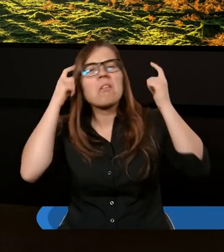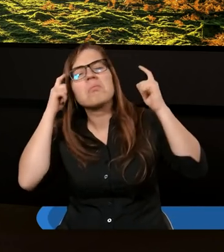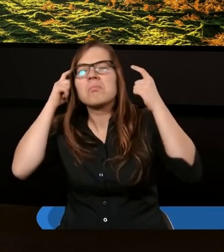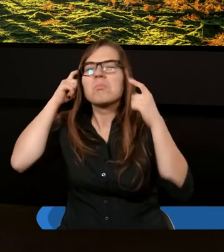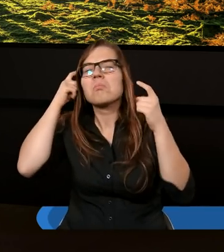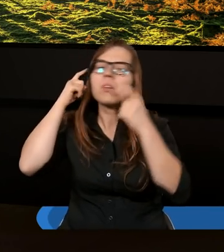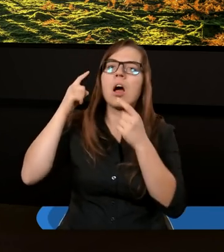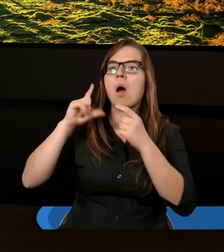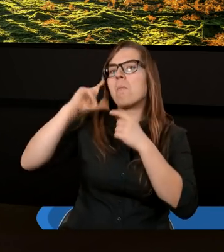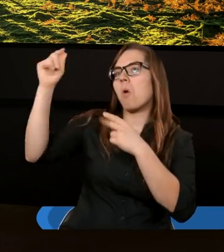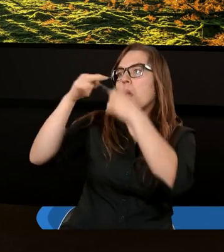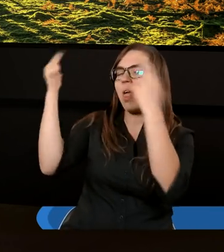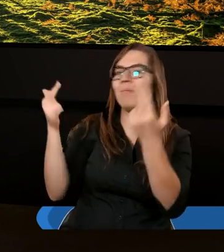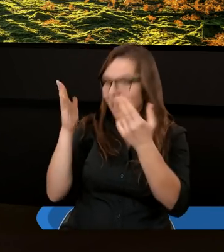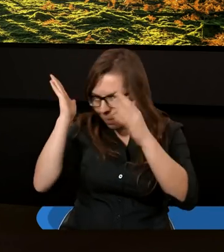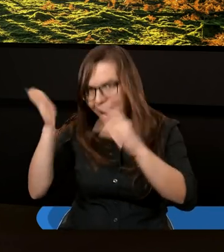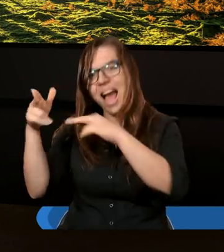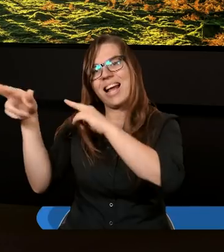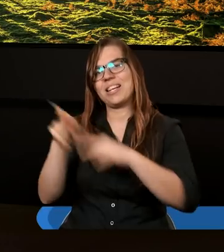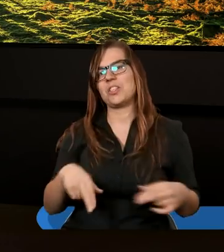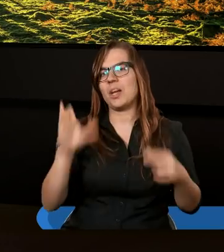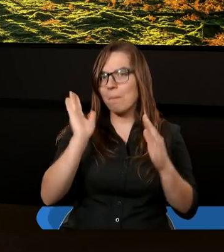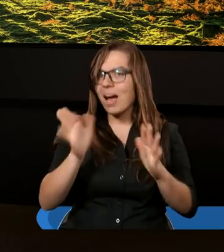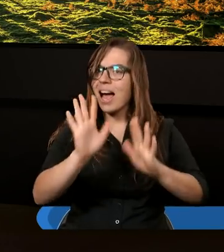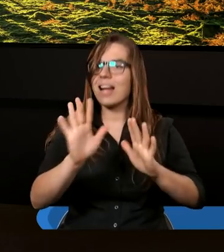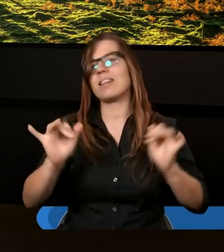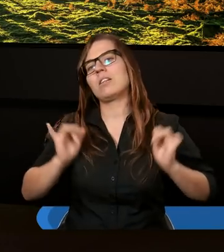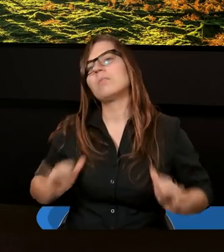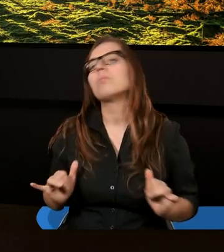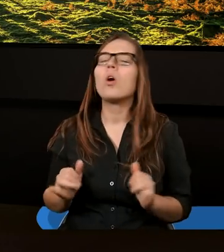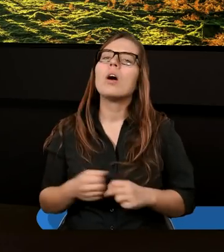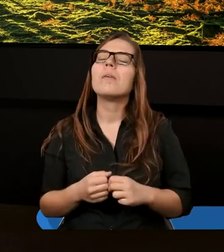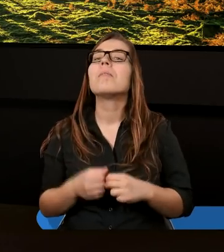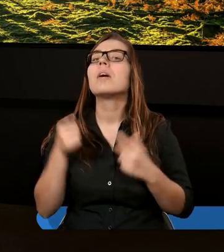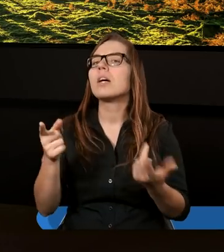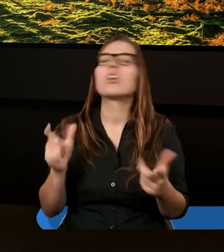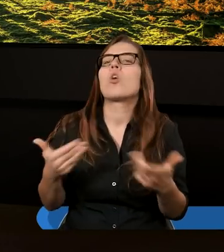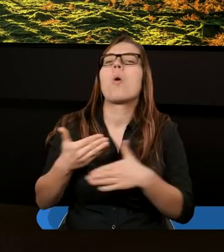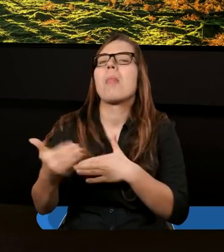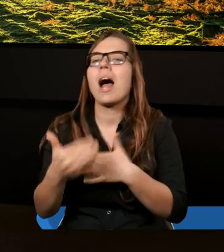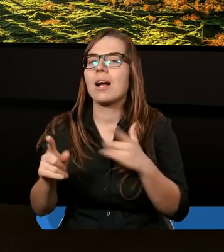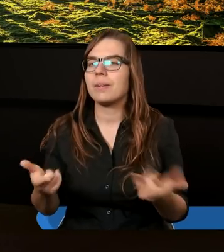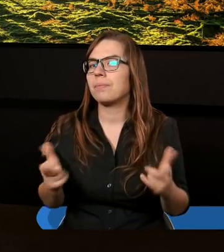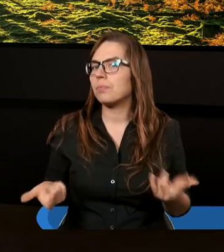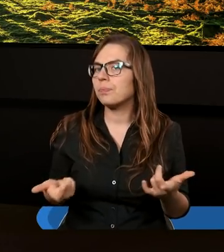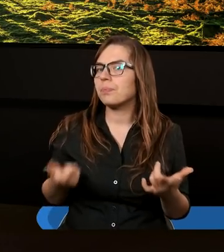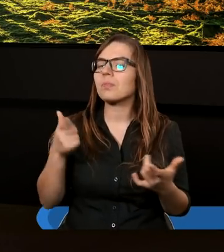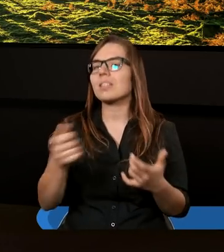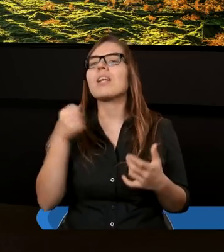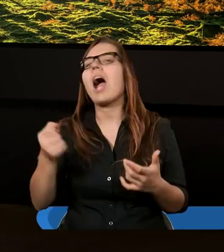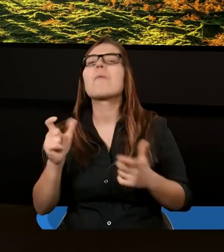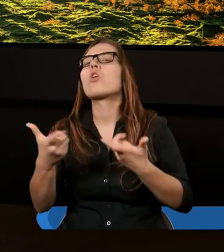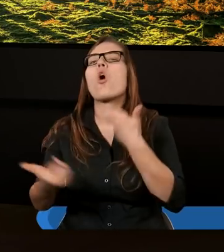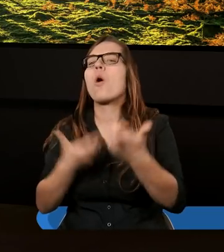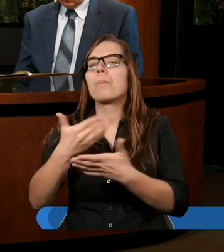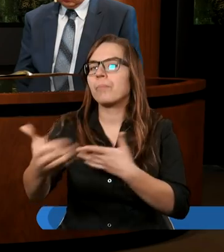ten Jezus, który poszedł tam do góry wróci, tak samo jak go widzieliście. I teraz pytanie, co się dzieje dalej? Co apostołowie teraz